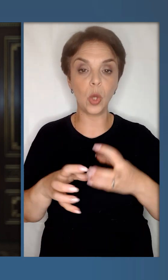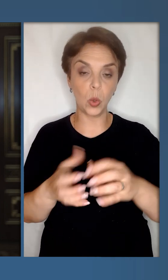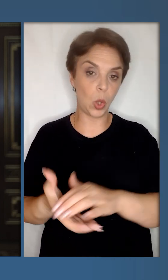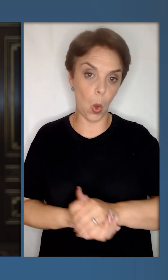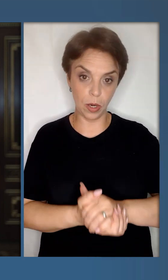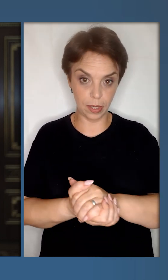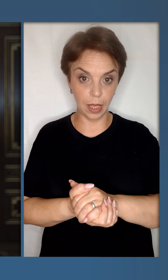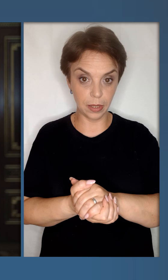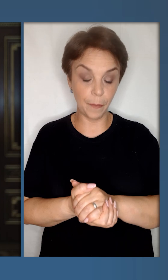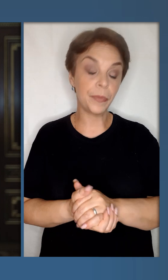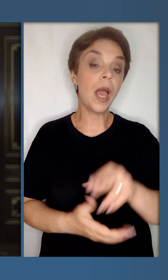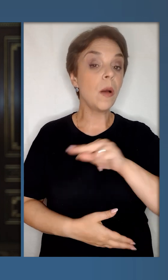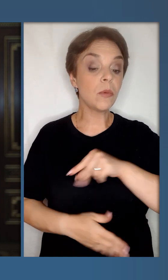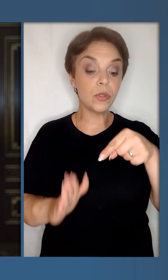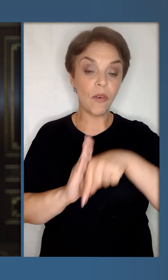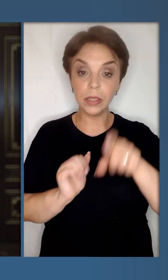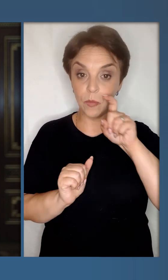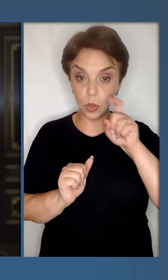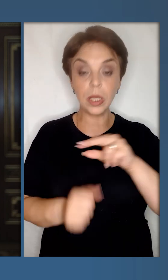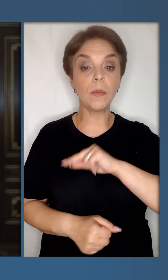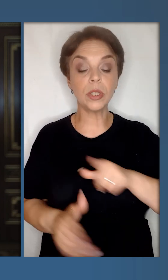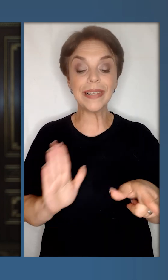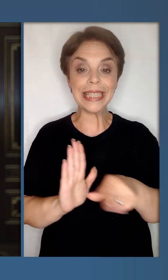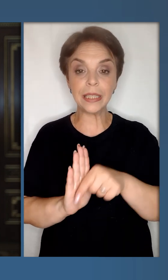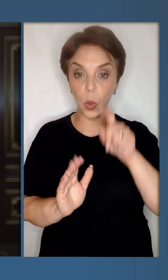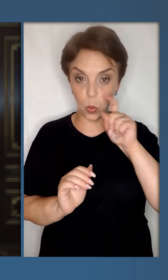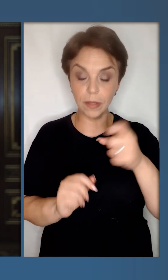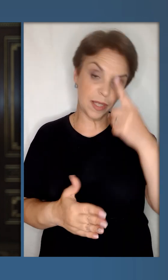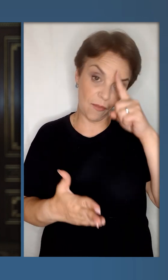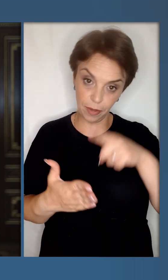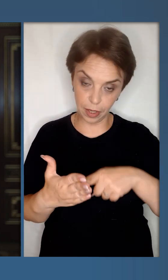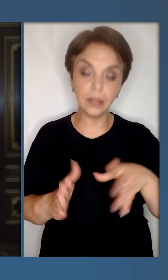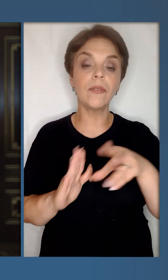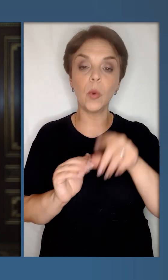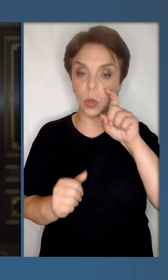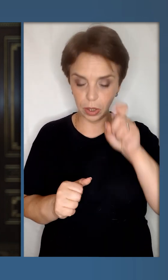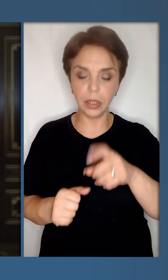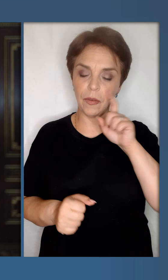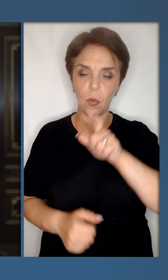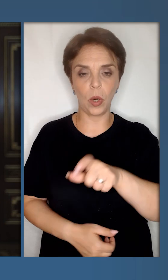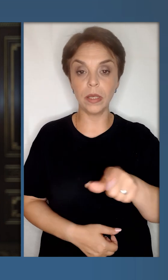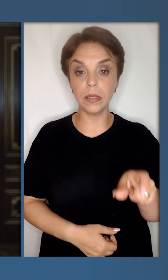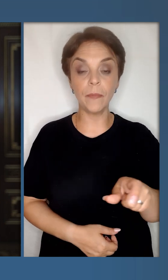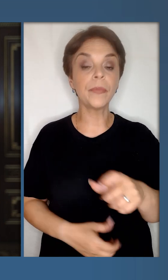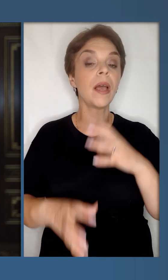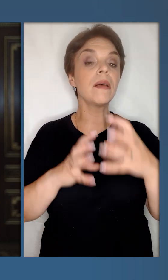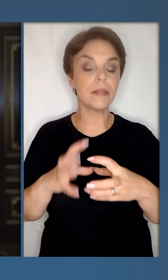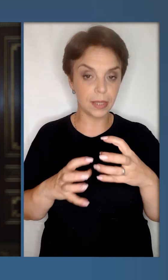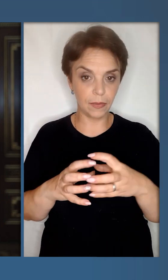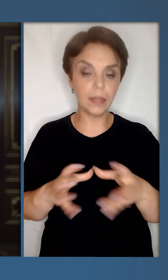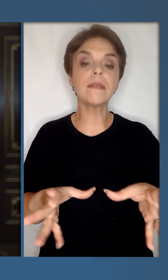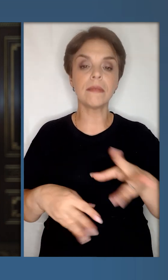міжнародних організацій. Працювати в Україні, працювати з Україною – це вірити в Україну і в українців.